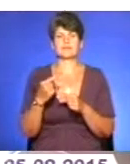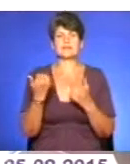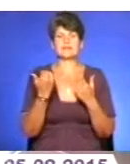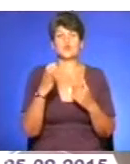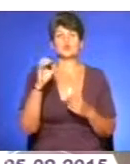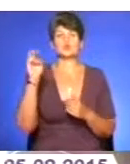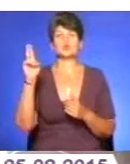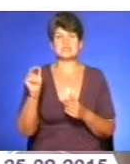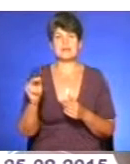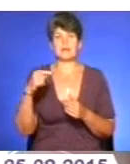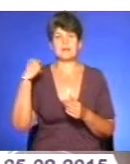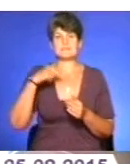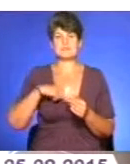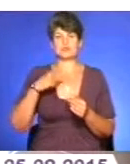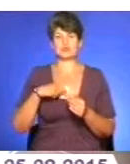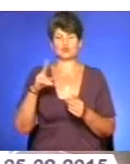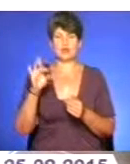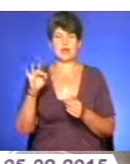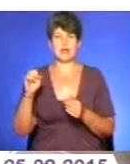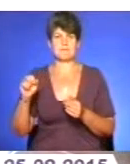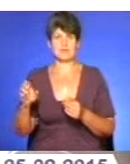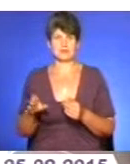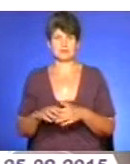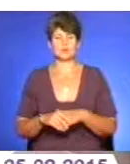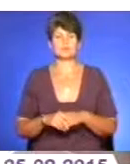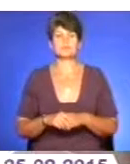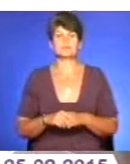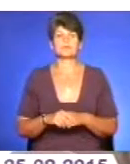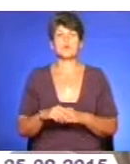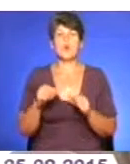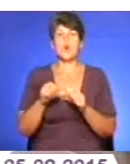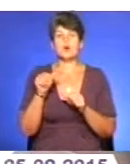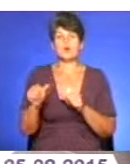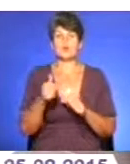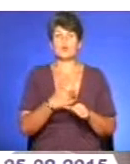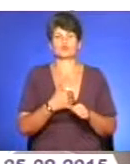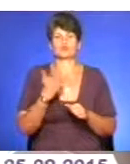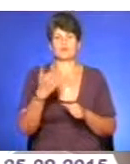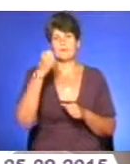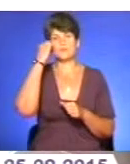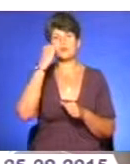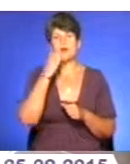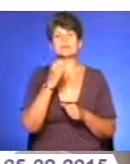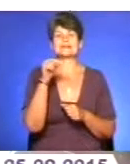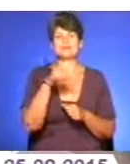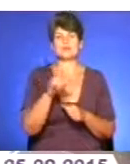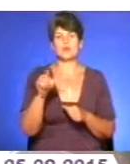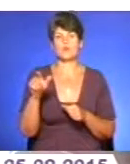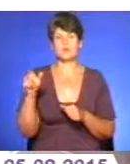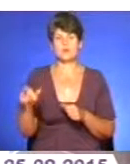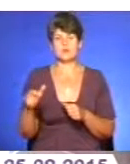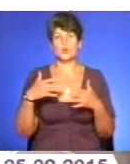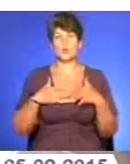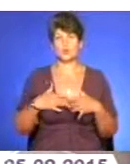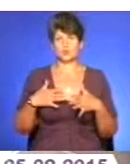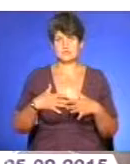соціальну і психологічну реабілітацію. Окремо хочу вам подякувати за тих громадян Грузії,